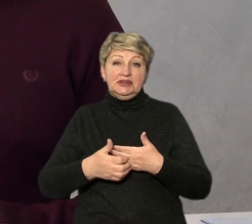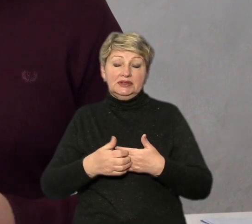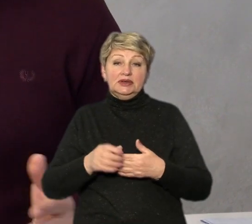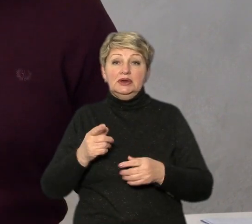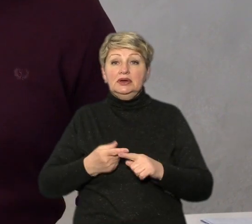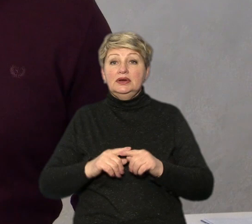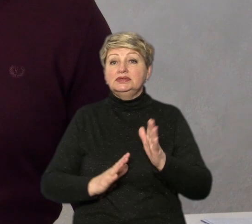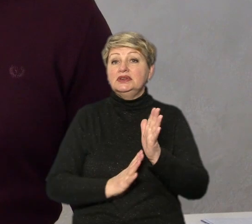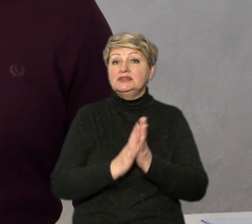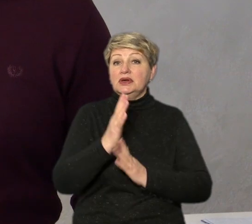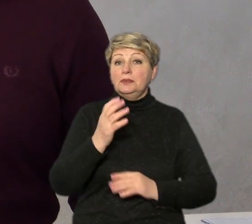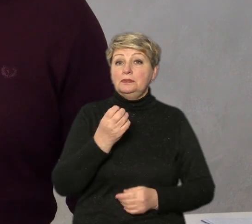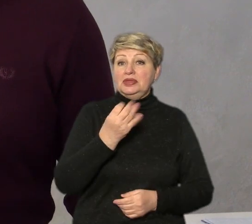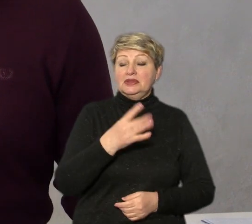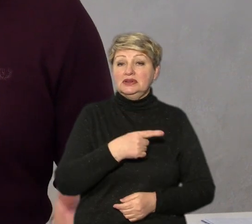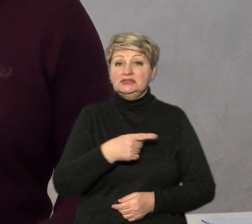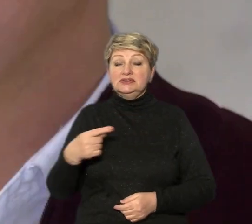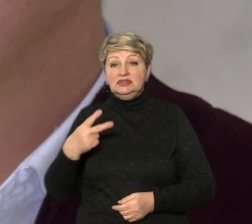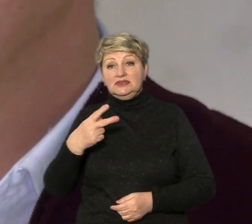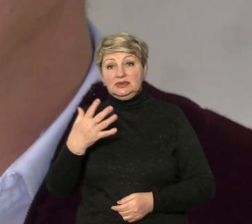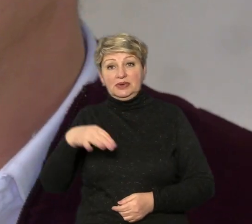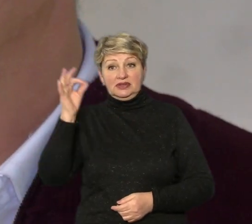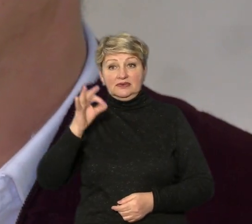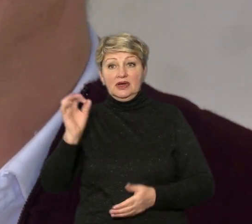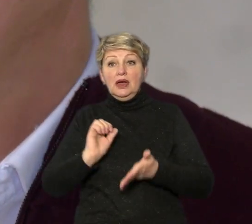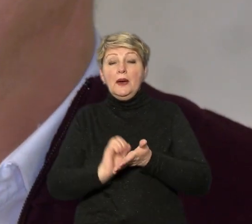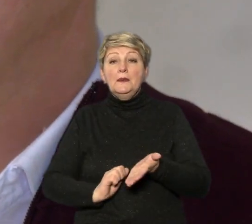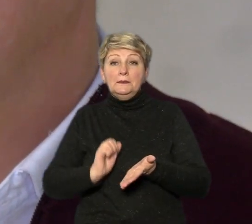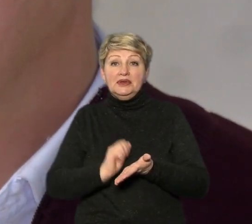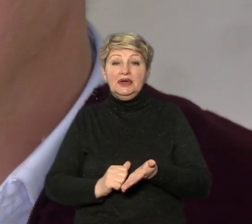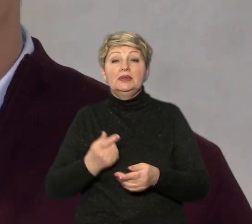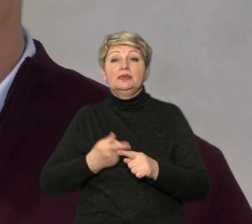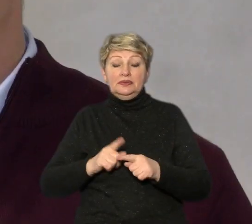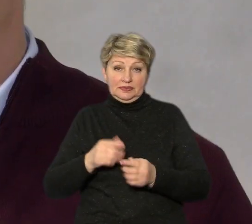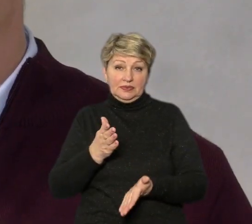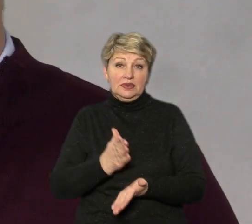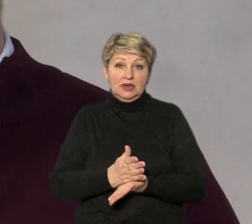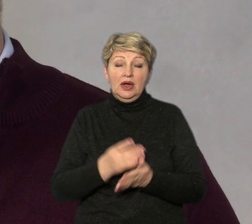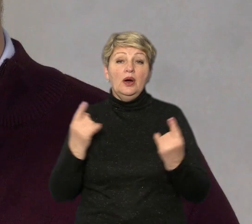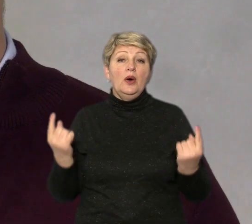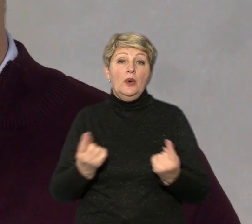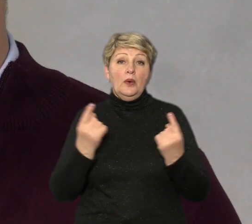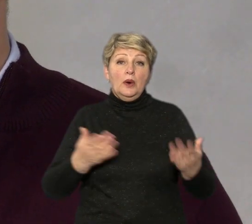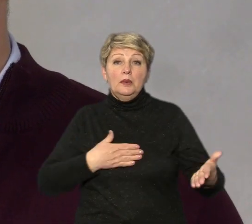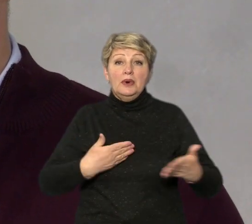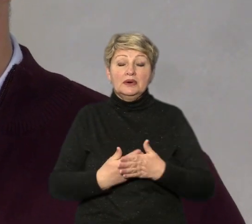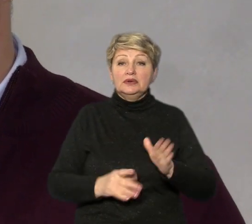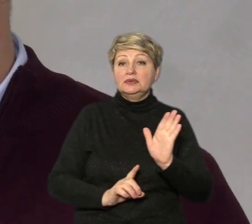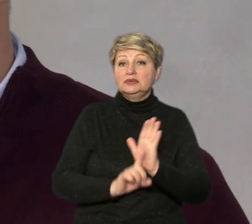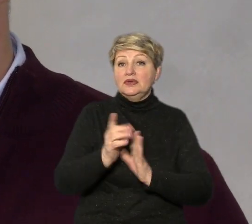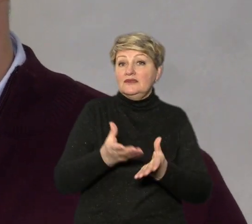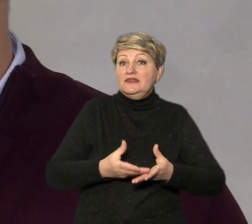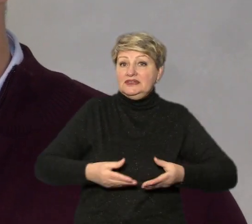зростання від 15 до 25%. Причина, пояснює, не це є. Зазвичай активність починається з